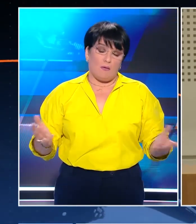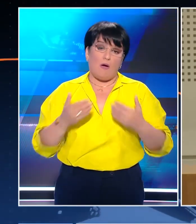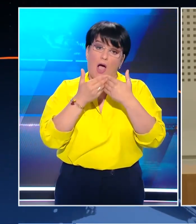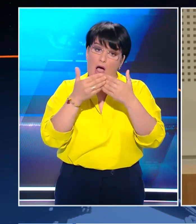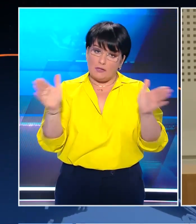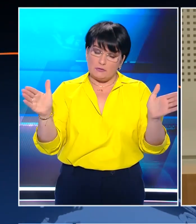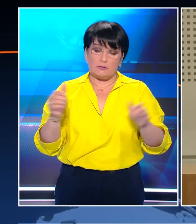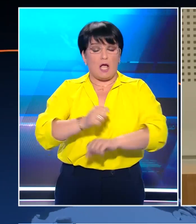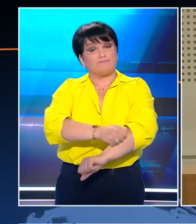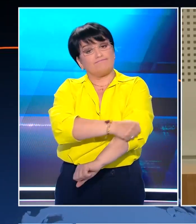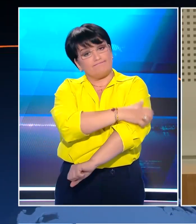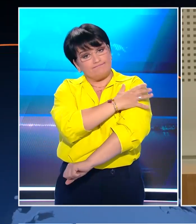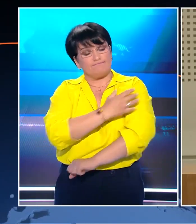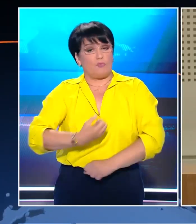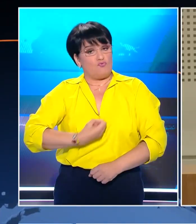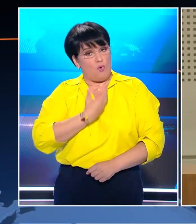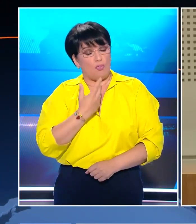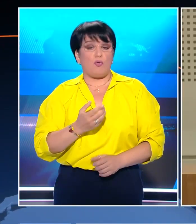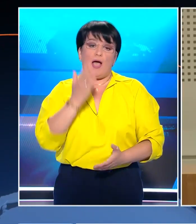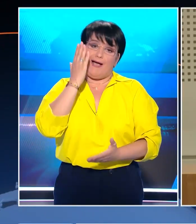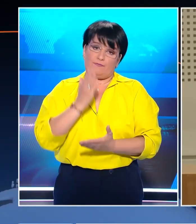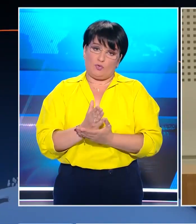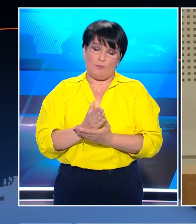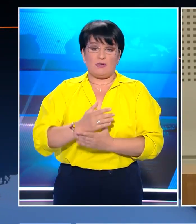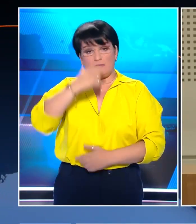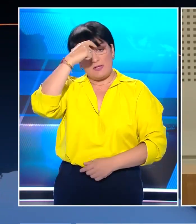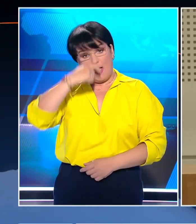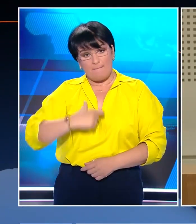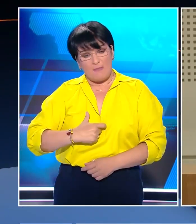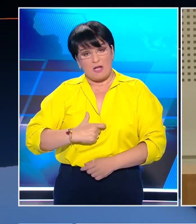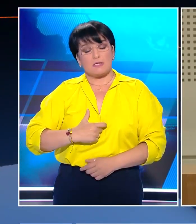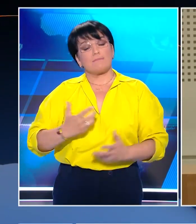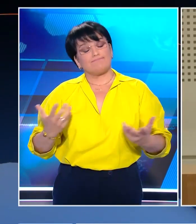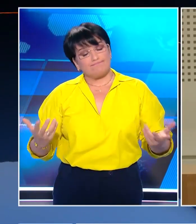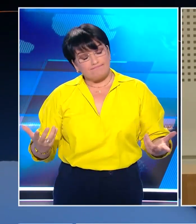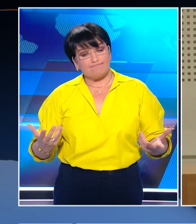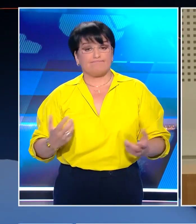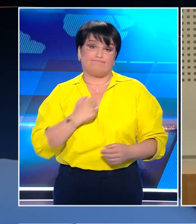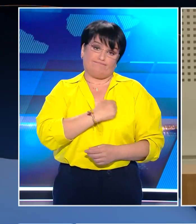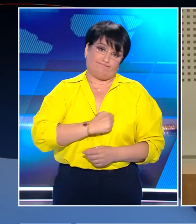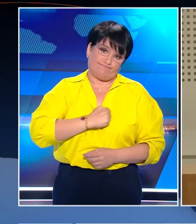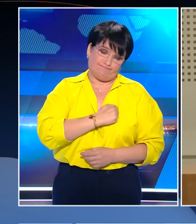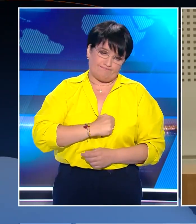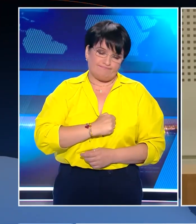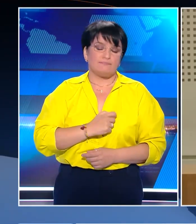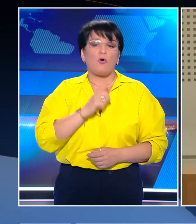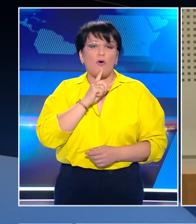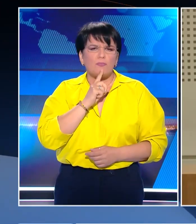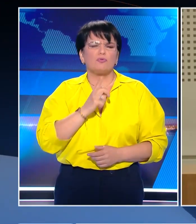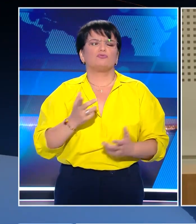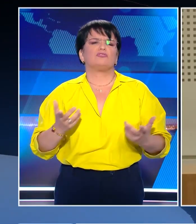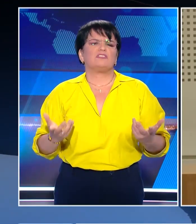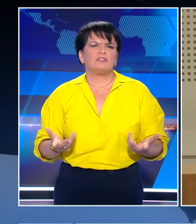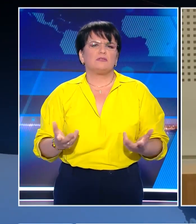Ότι είμαι συγκινημένος, ότι αυτή η απόφαση είναι και για μένα, έχει και για μένα ένα στοιχείο οδύνης, όπως θα είχε